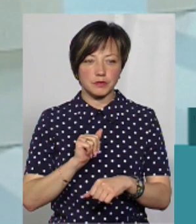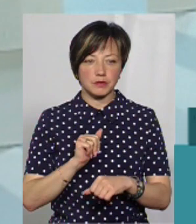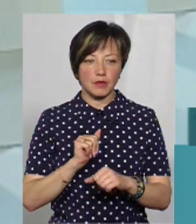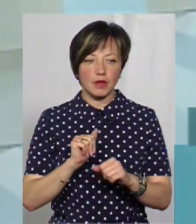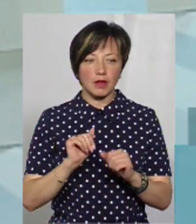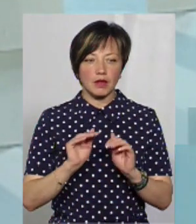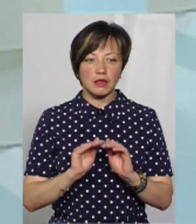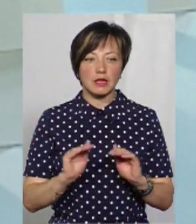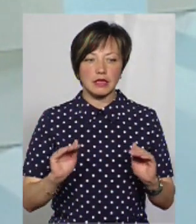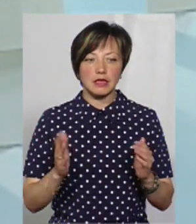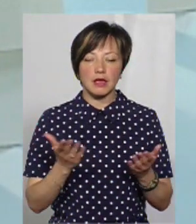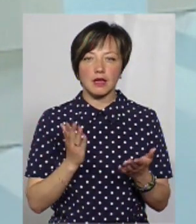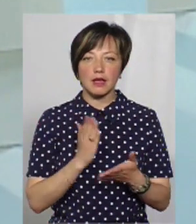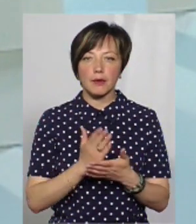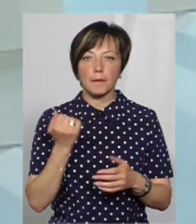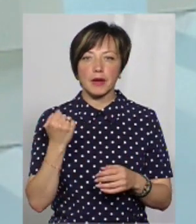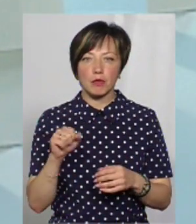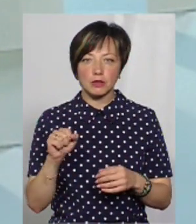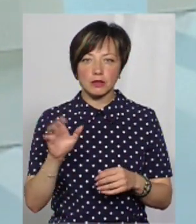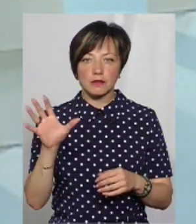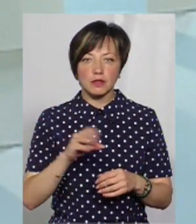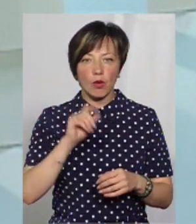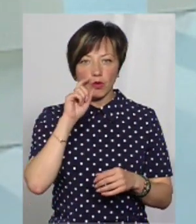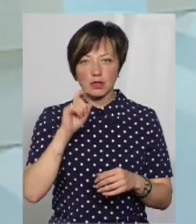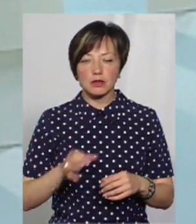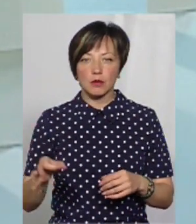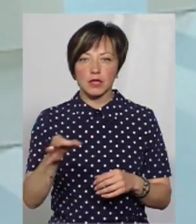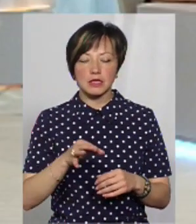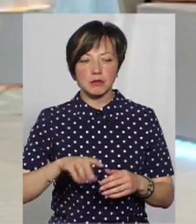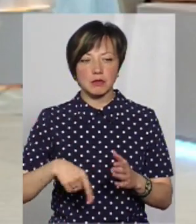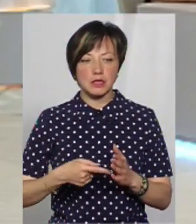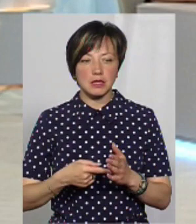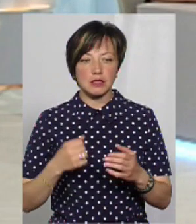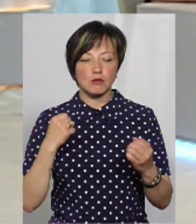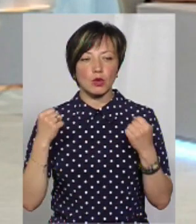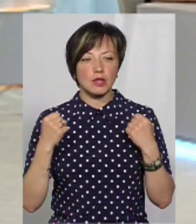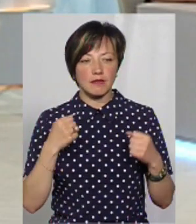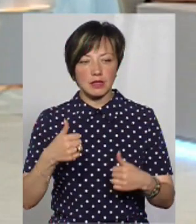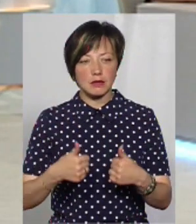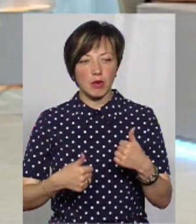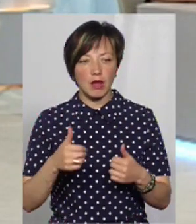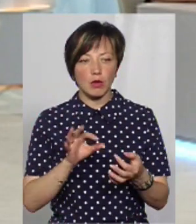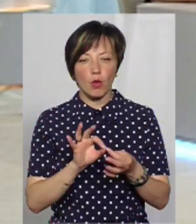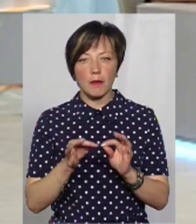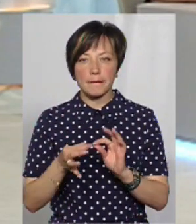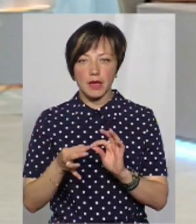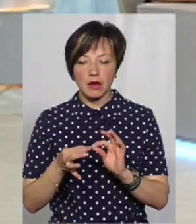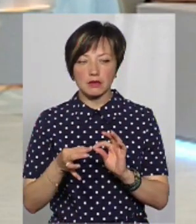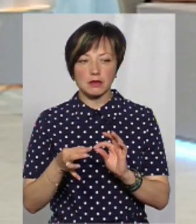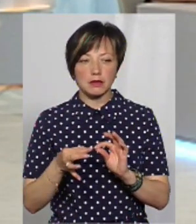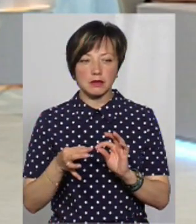Це діти, які є переможцями всеукраїнських, обласних, міських, спортивних змагань, олімпіад.